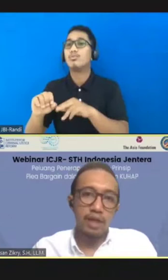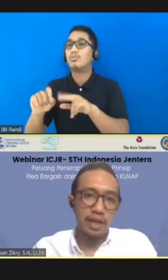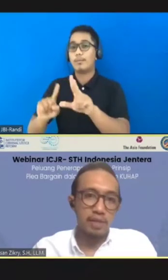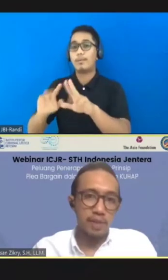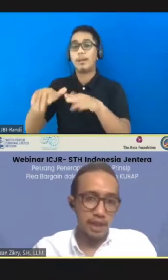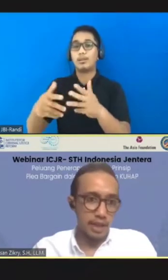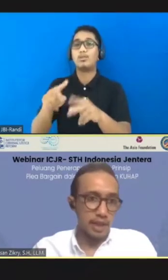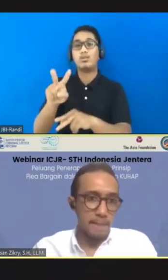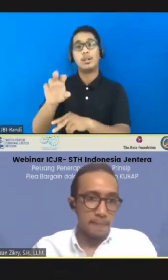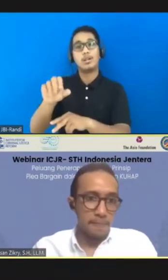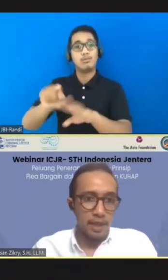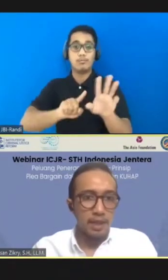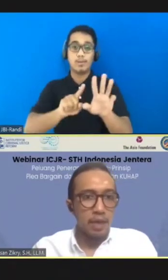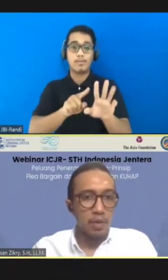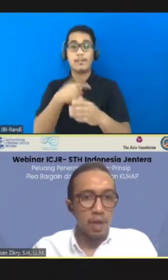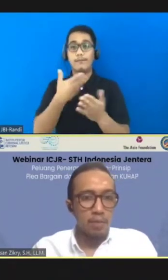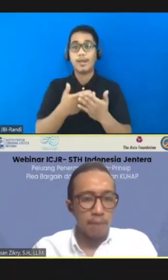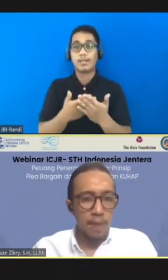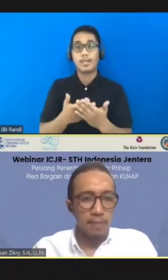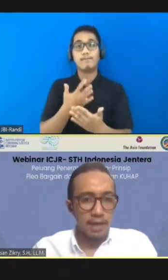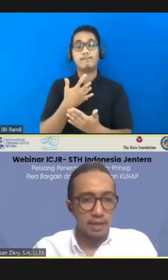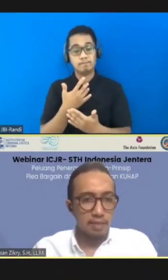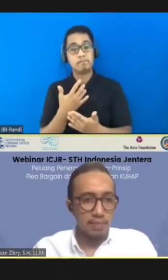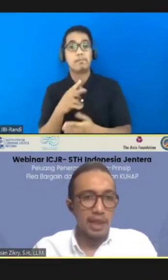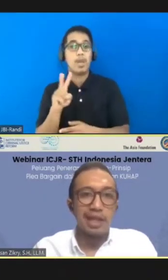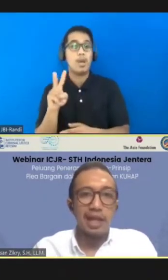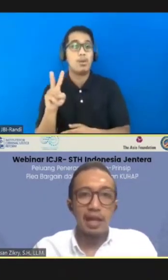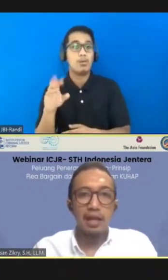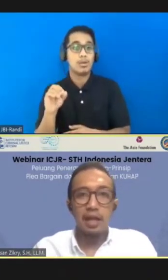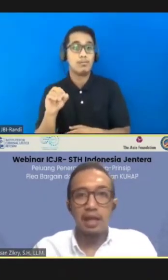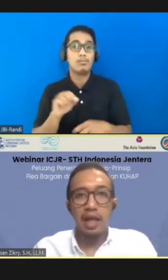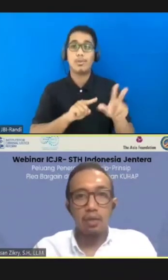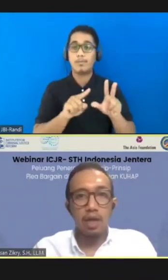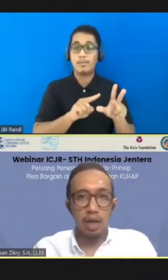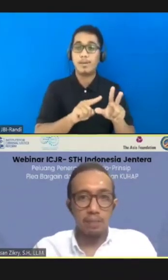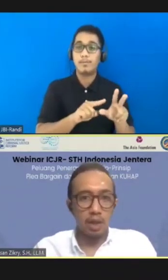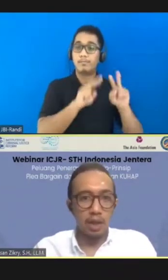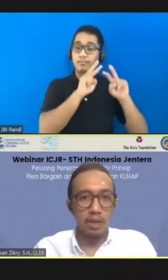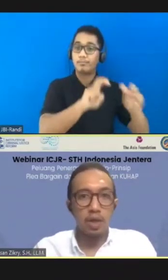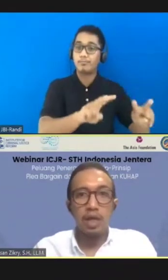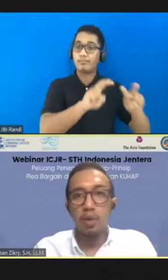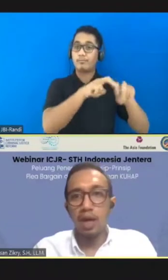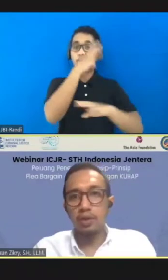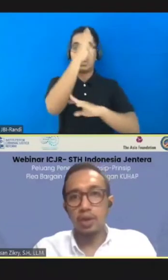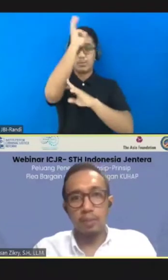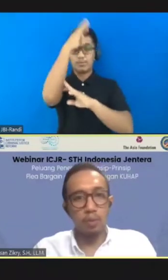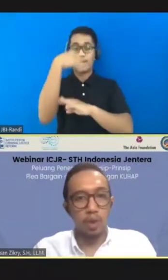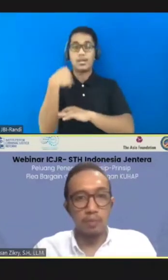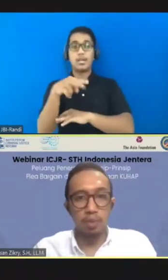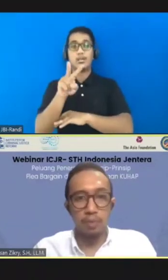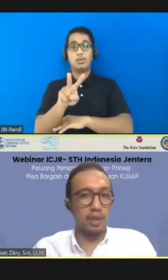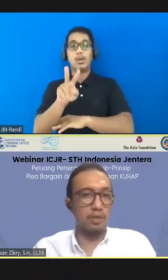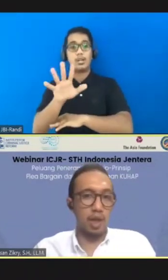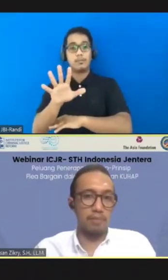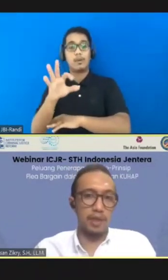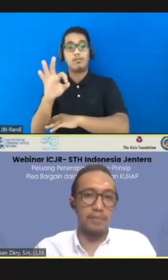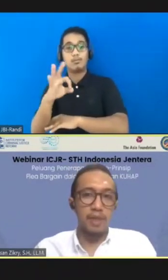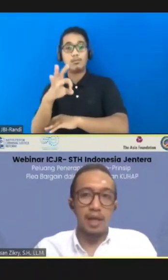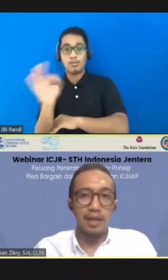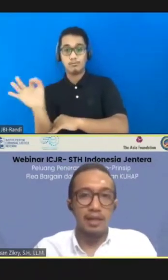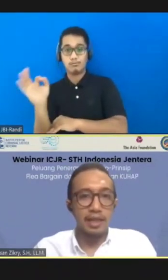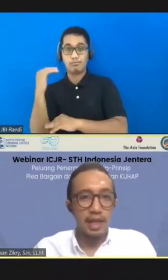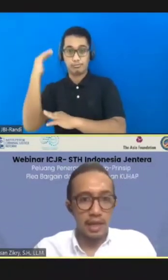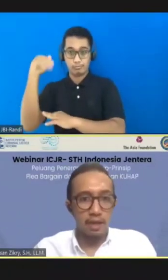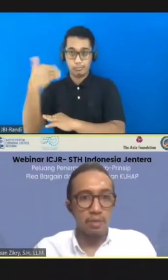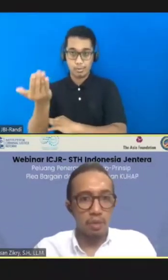yaitu faktanya seperti ini, di tahun 2018, penyidikan yang dilakukan oleh Polri itu ada 250 ribu lebih, kurang lebih.